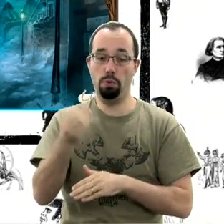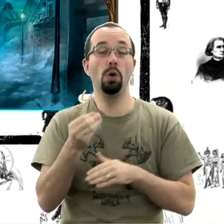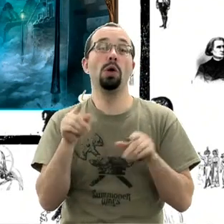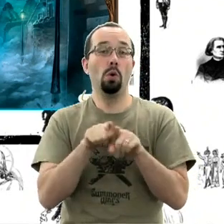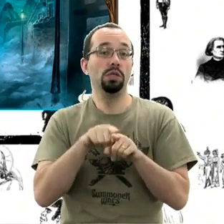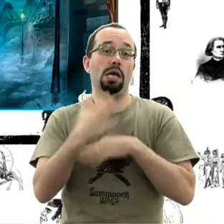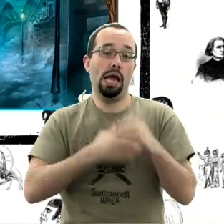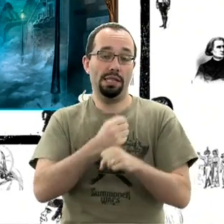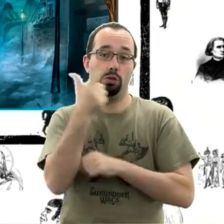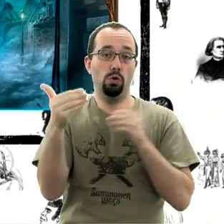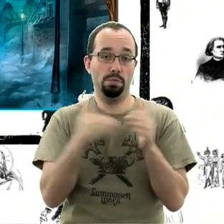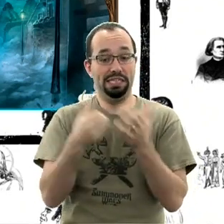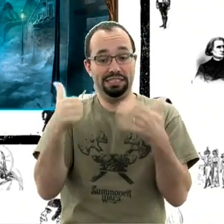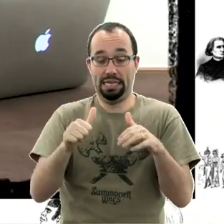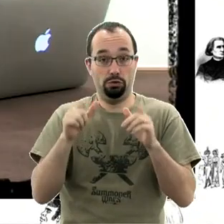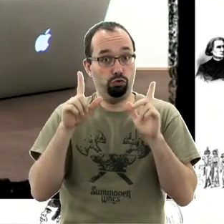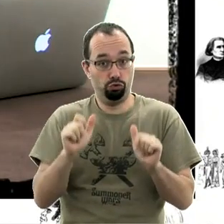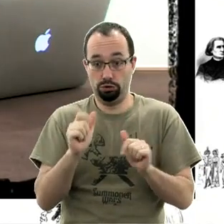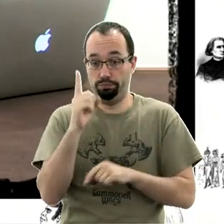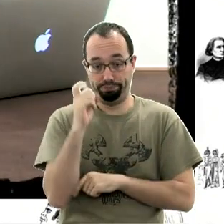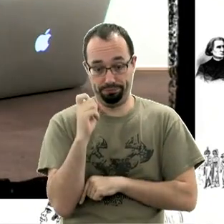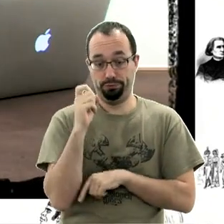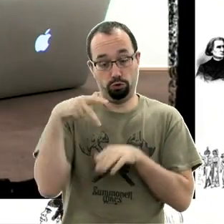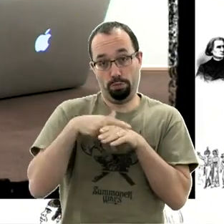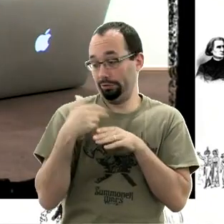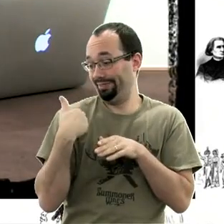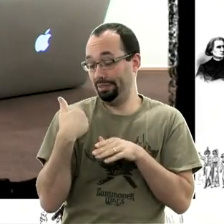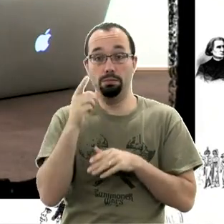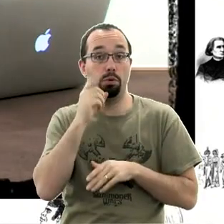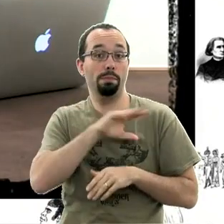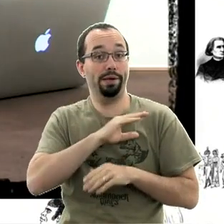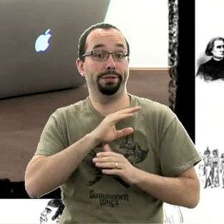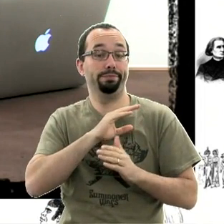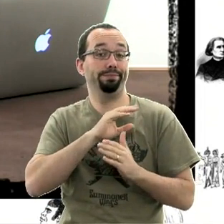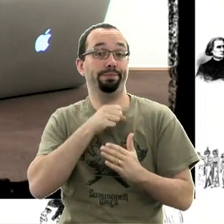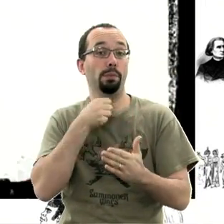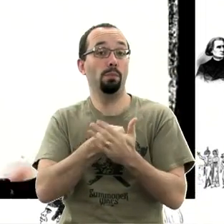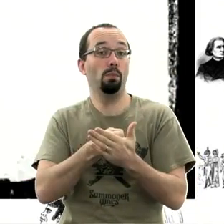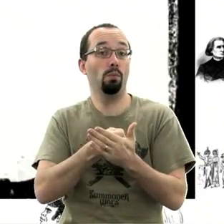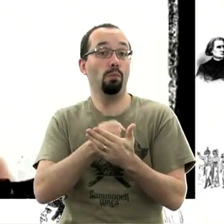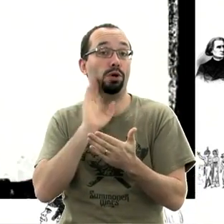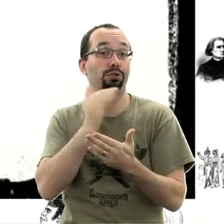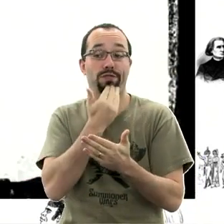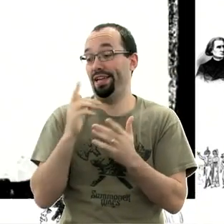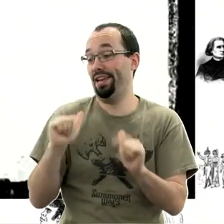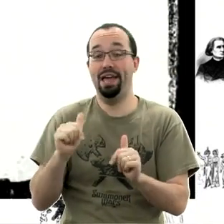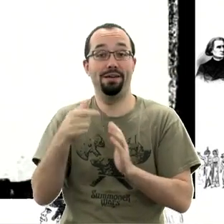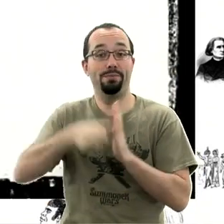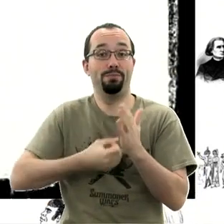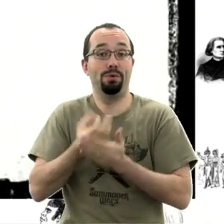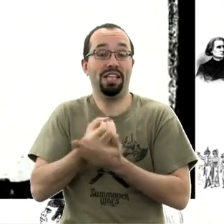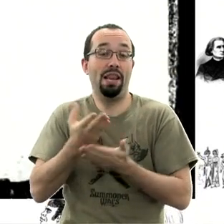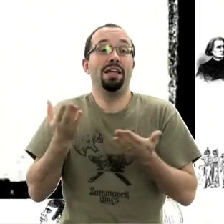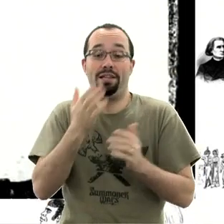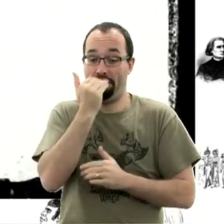l'année 2016 qui vient de débuter, puisque nous sommes à la fin du mois de janvier. Je tourne ces mois en ailes à la fin du mois et février débute.